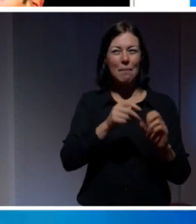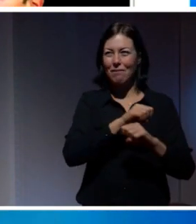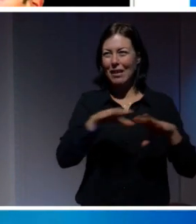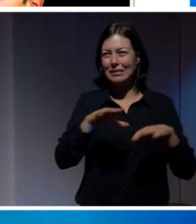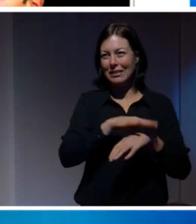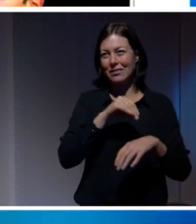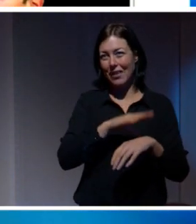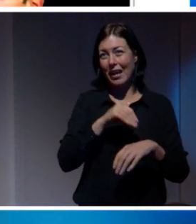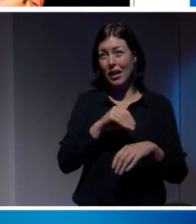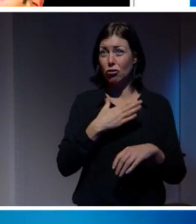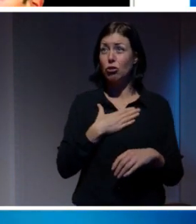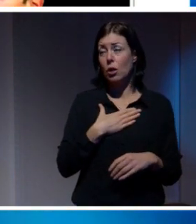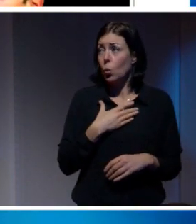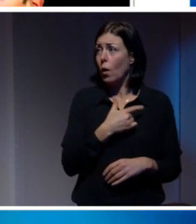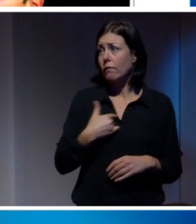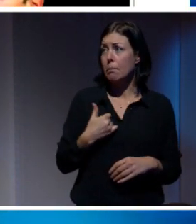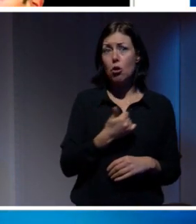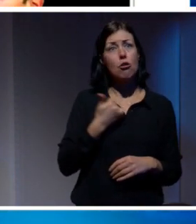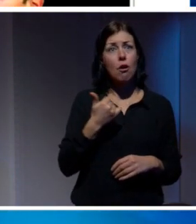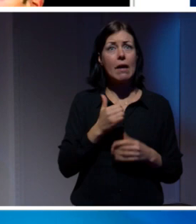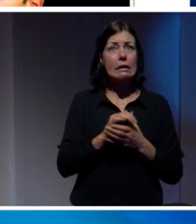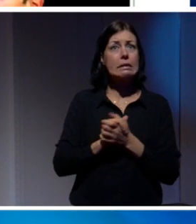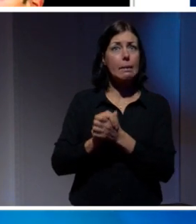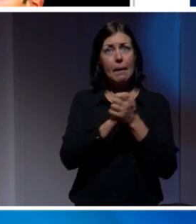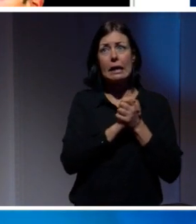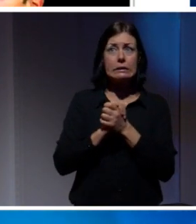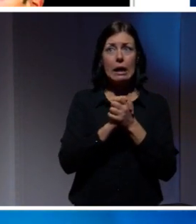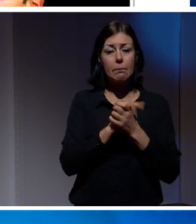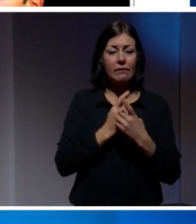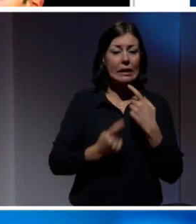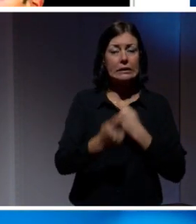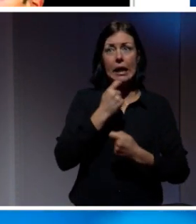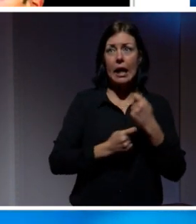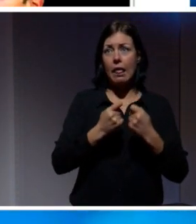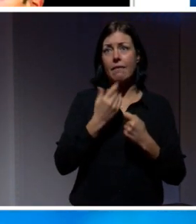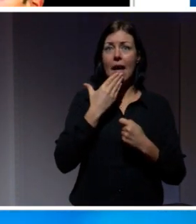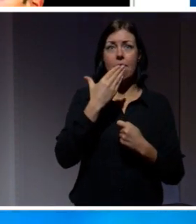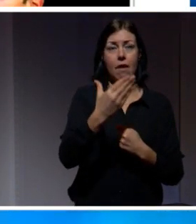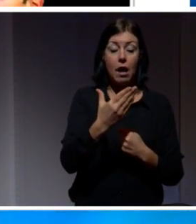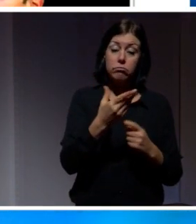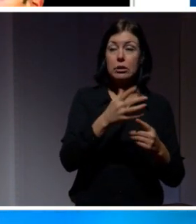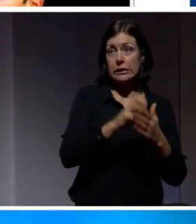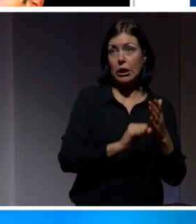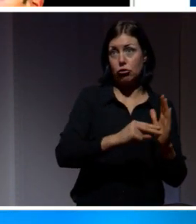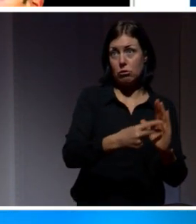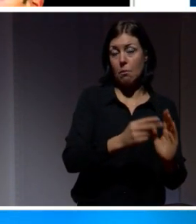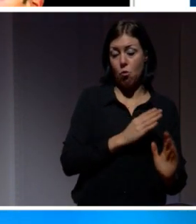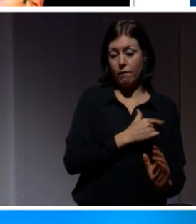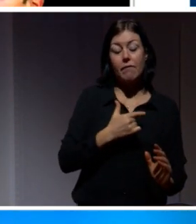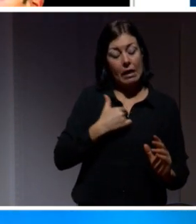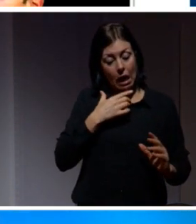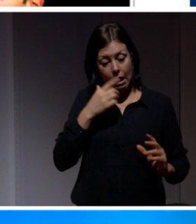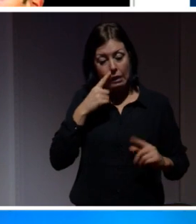Sverige är av åsikten att vi behöver en gemensamt finansierad välfärd och därför skattesystem. Och då accepterar vi att